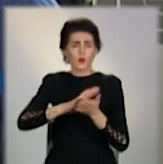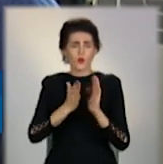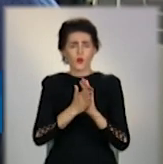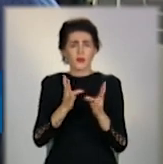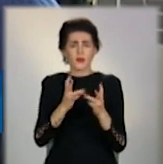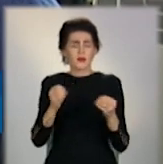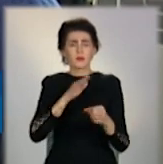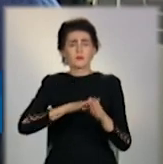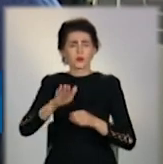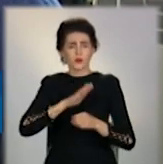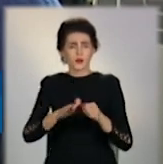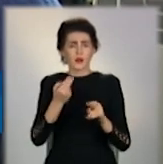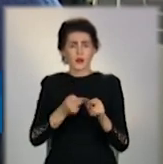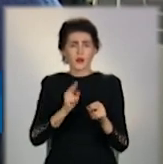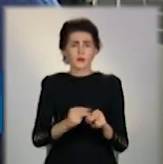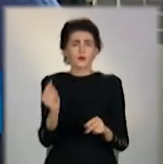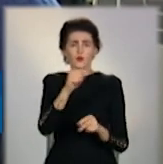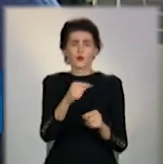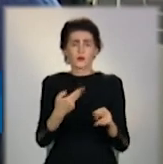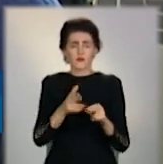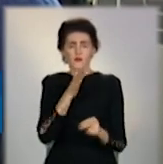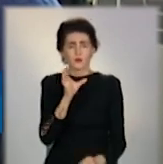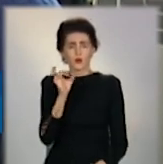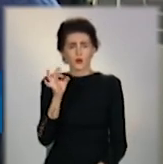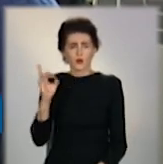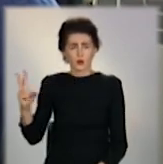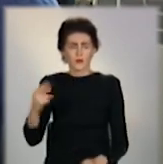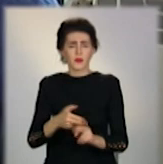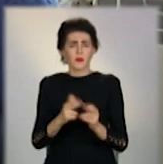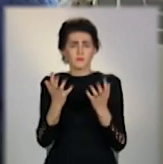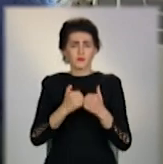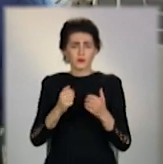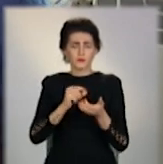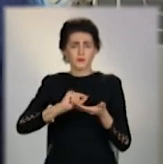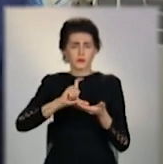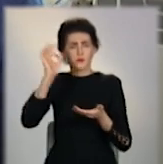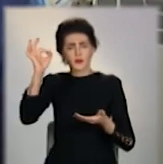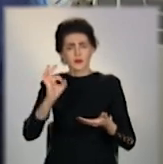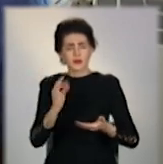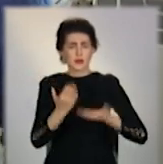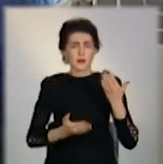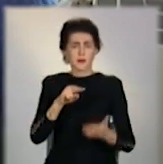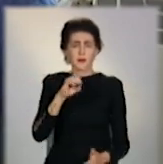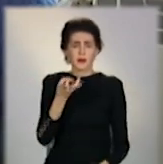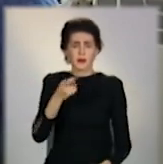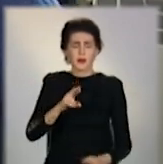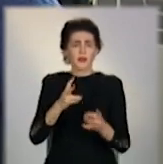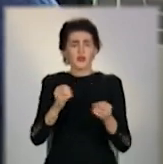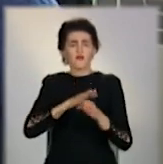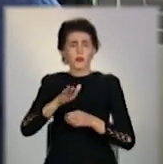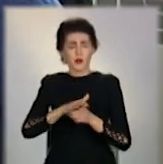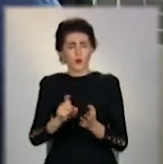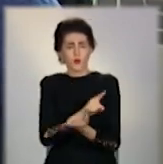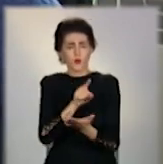у той чи певний строк, нараховується відповідна пеня або проценти за невиконання цих обов'язків